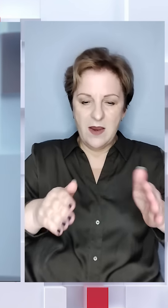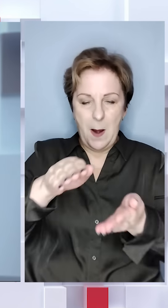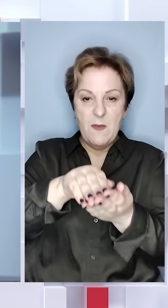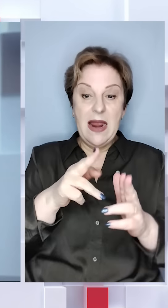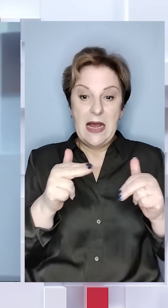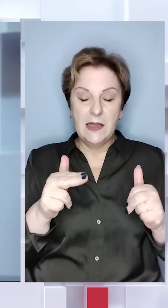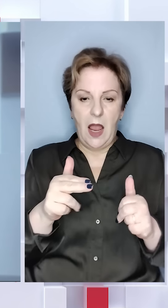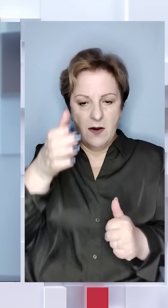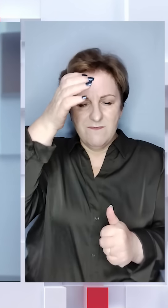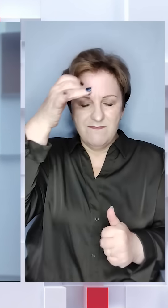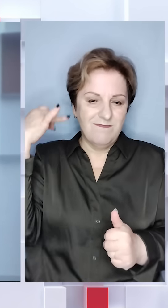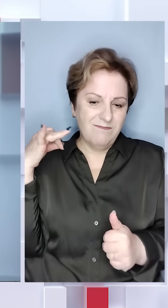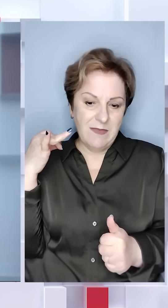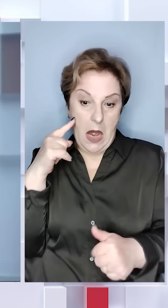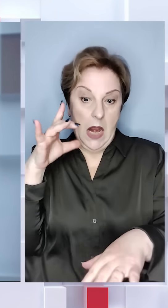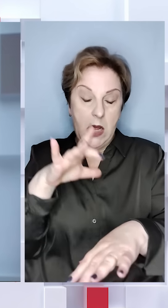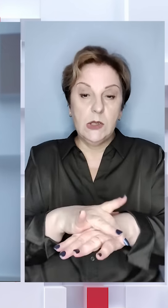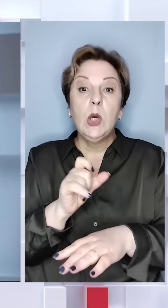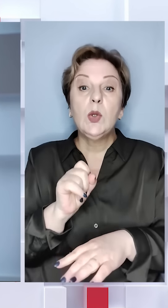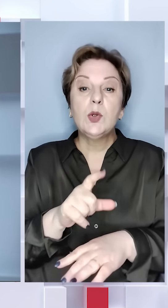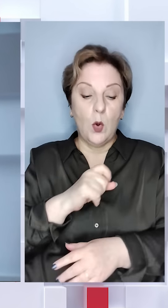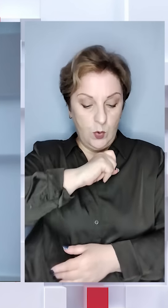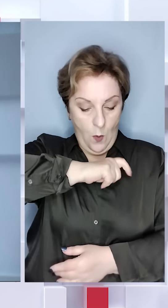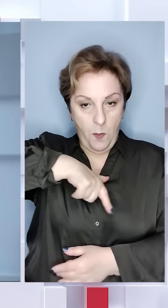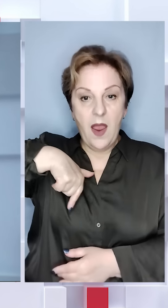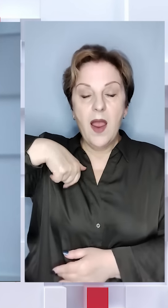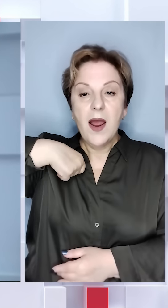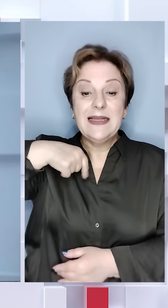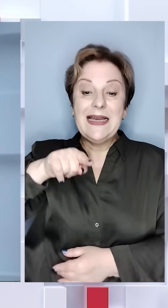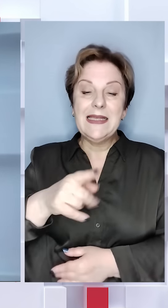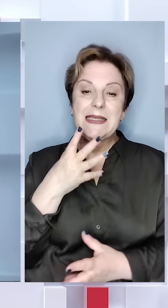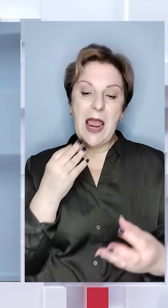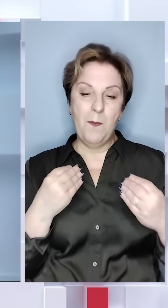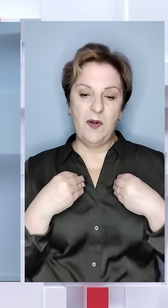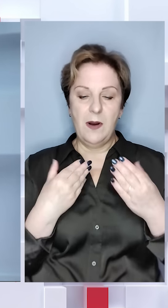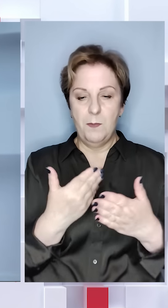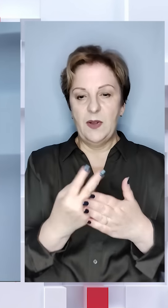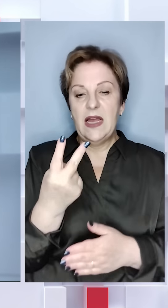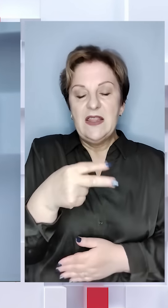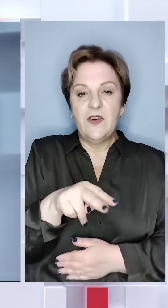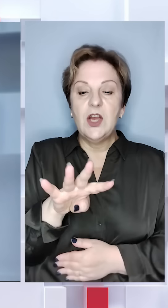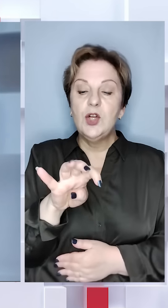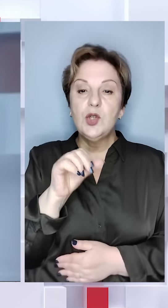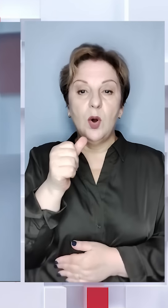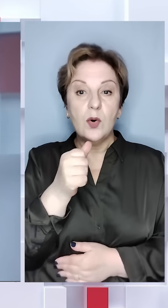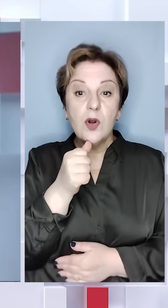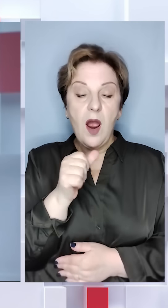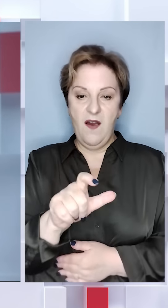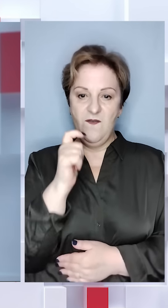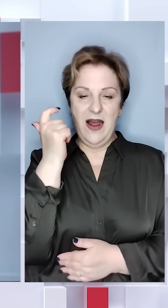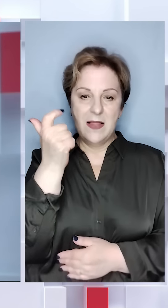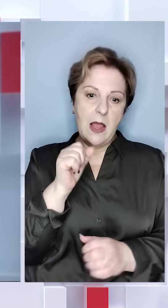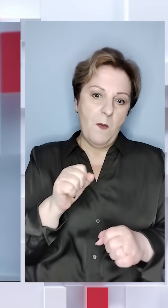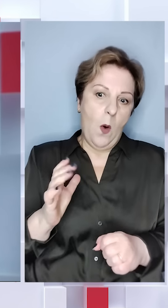Дніпропетровщині археологи натрапили на золоту пектораль. Цій прикрасі приблизно 2400 років, і її